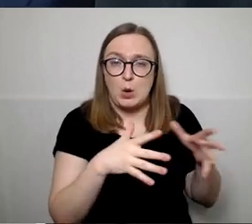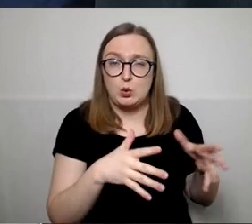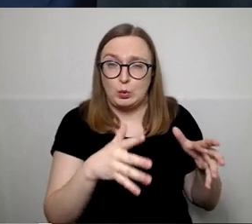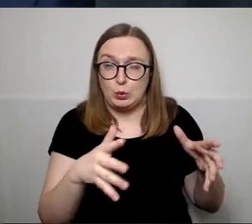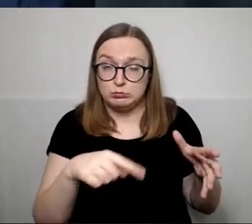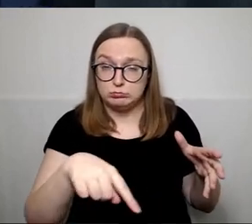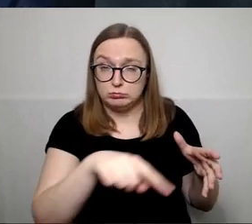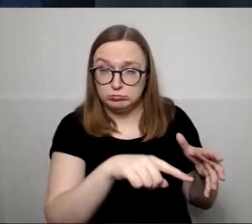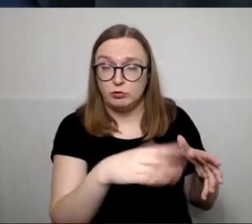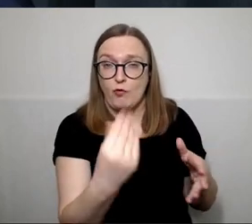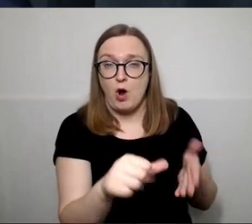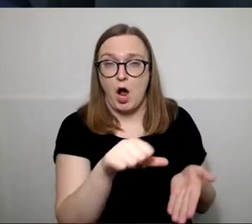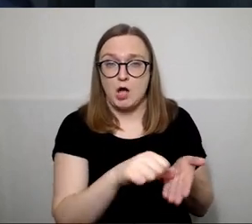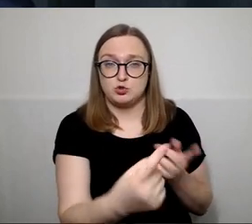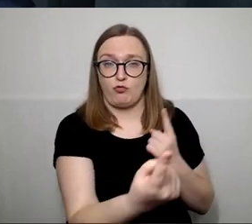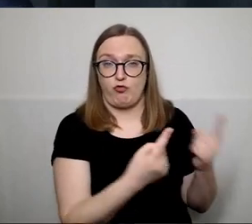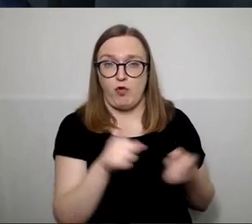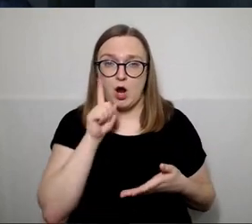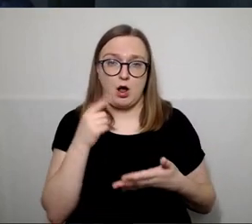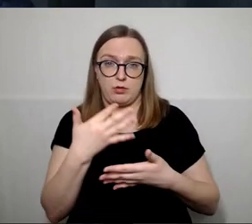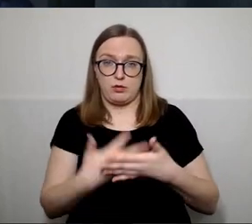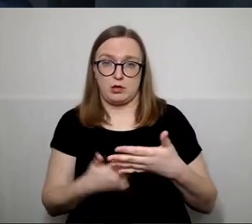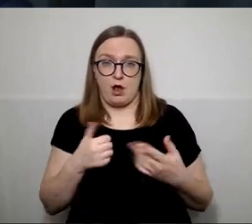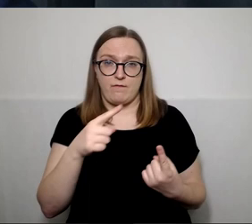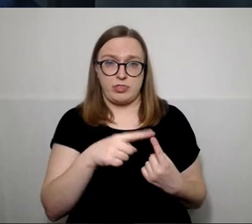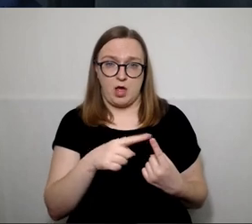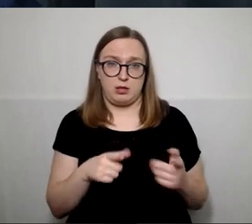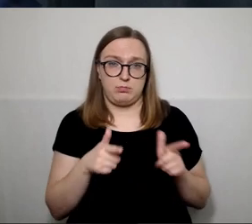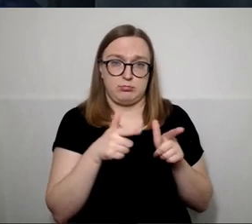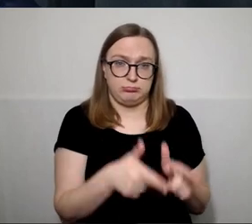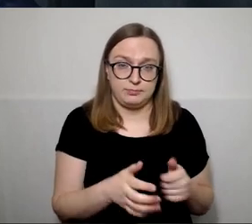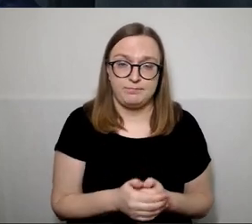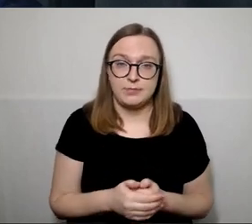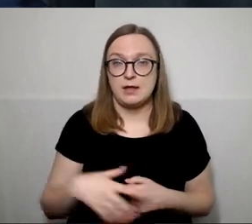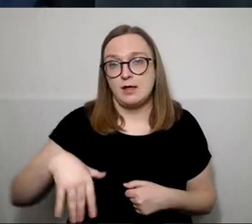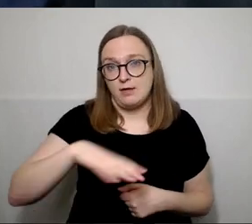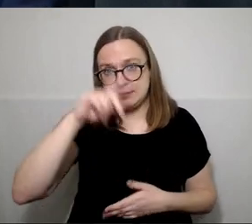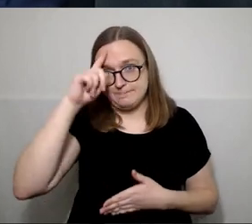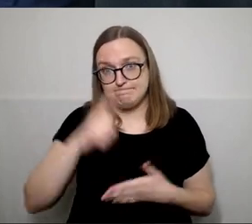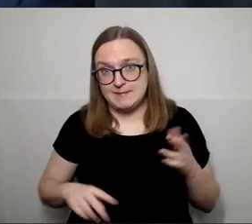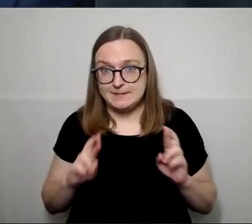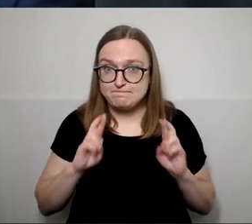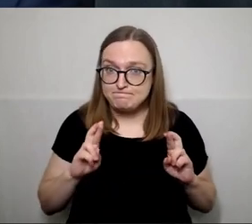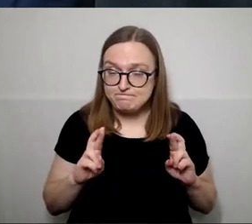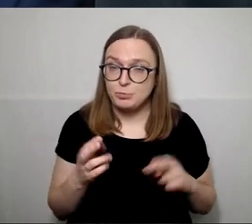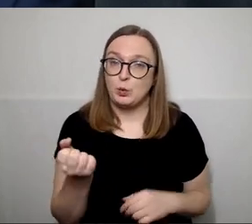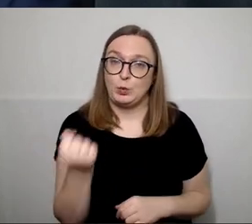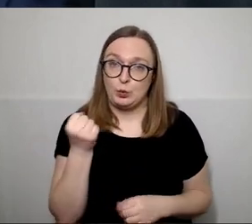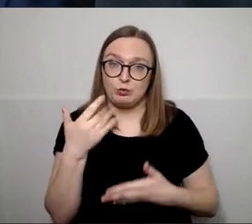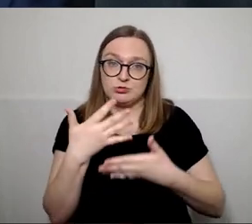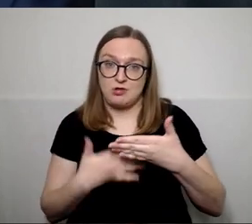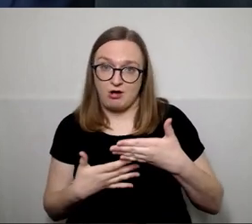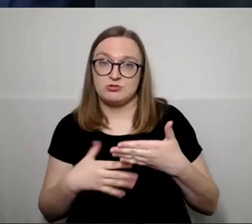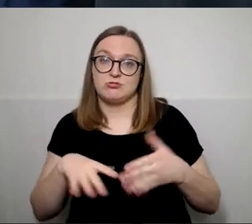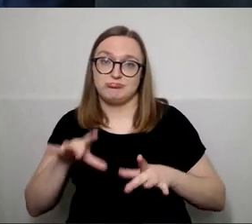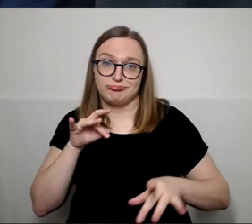kandidatas į tarybos narius ir tikimės, kad didžioji dalis jų ir